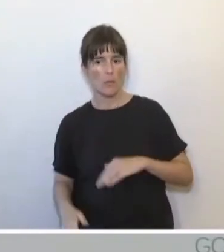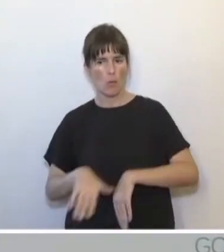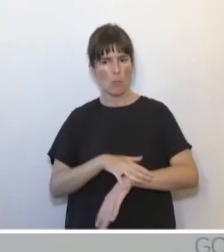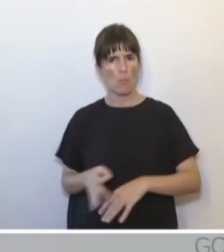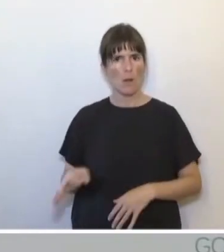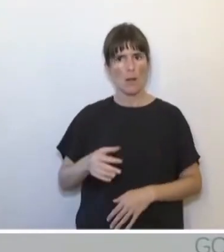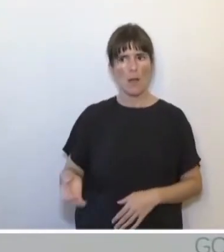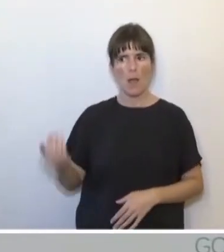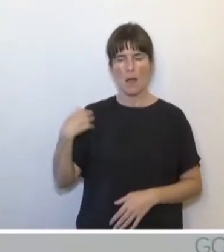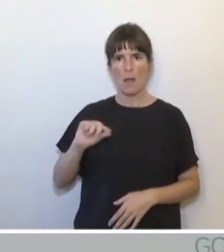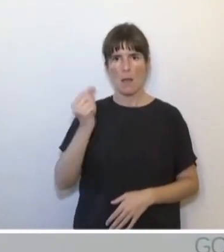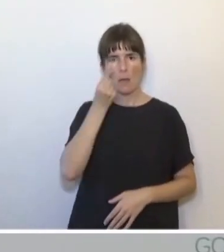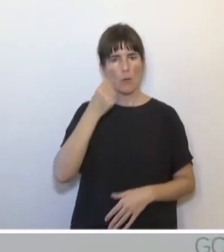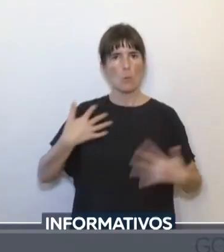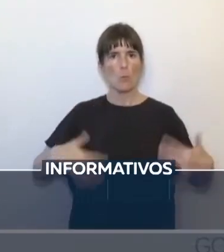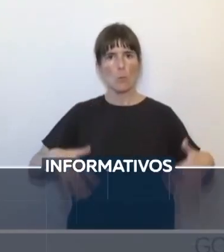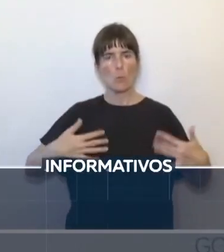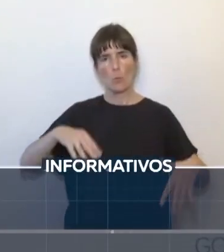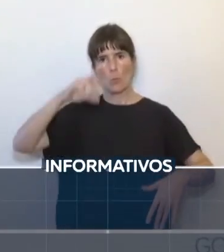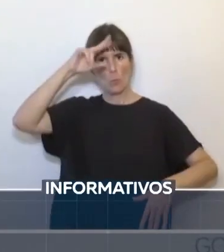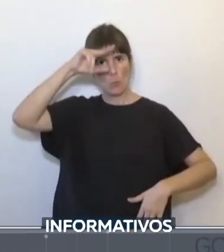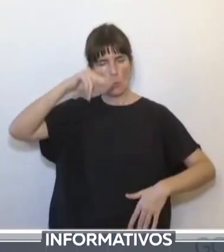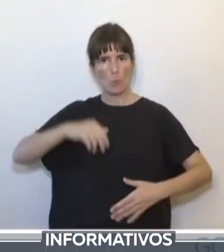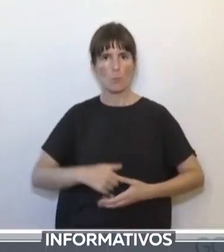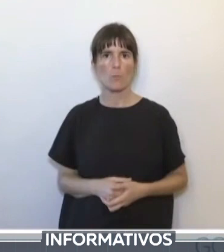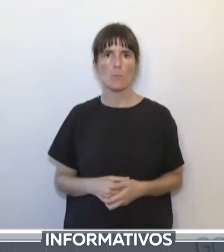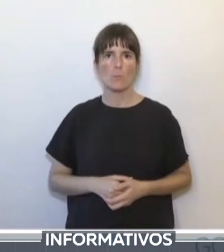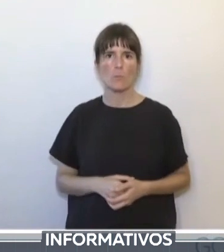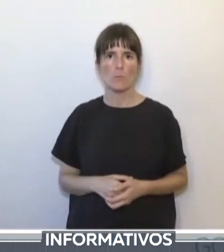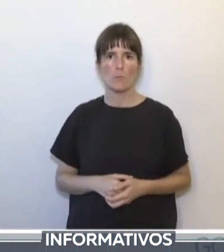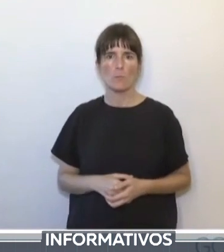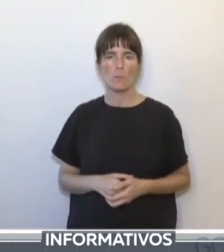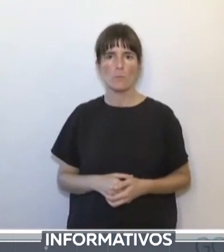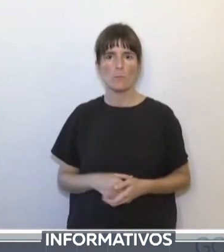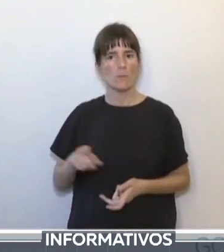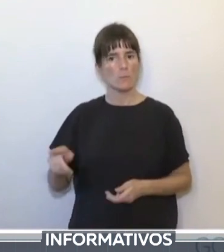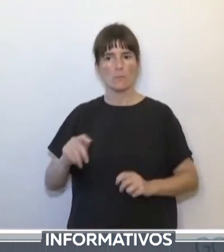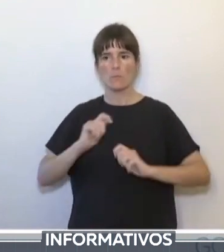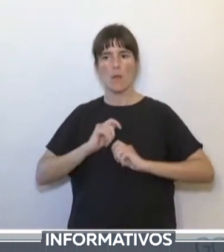És un tema que és molt preocupant pel govern de Salles Balears.